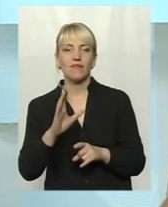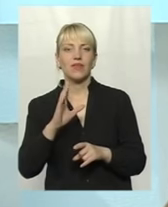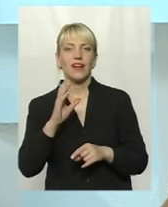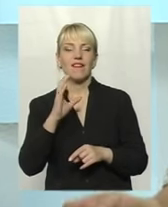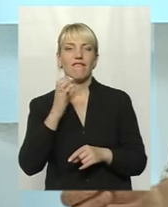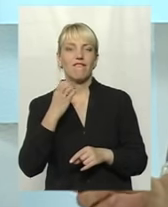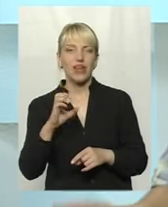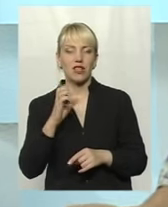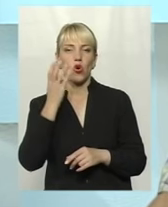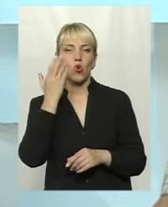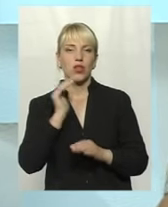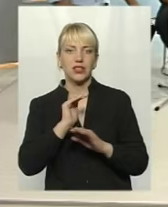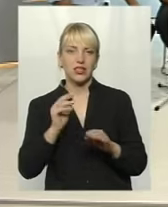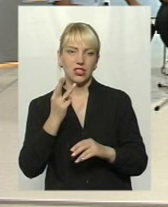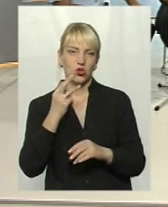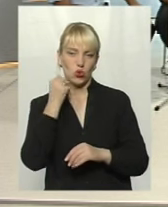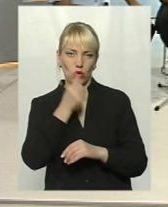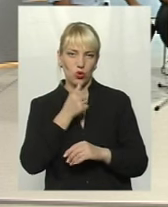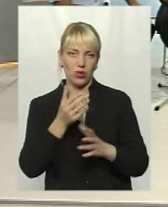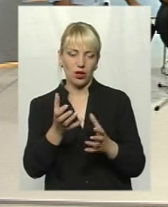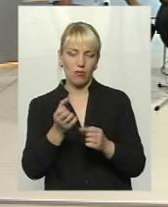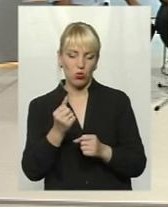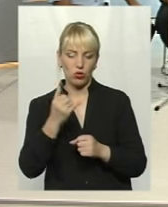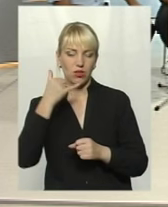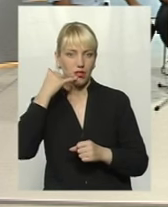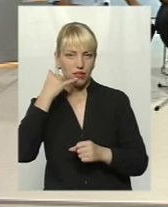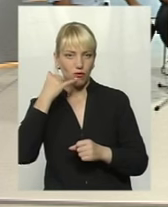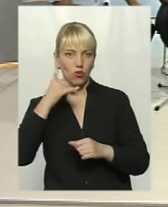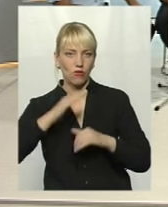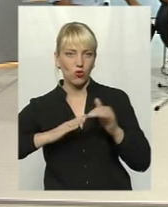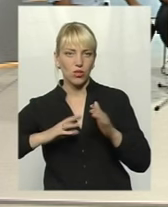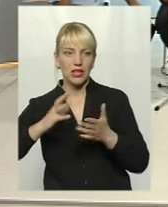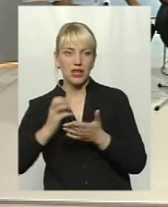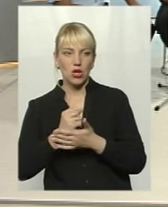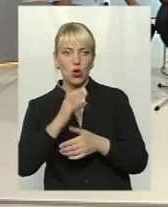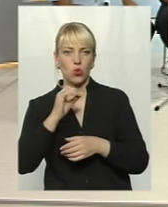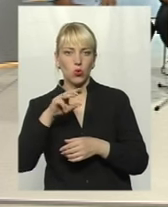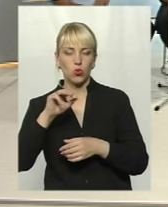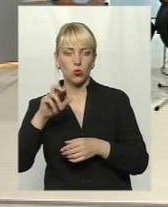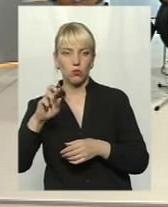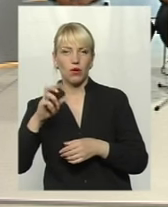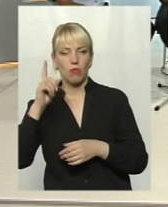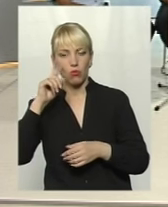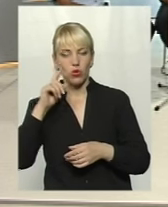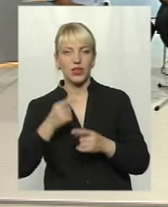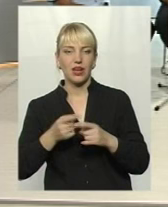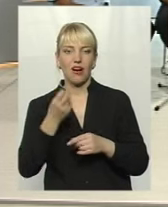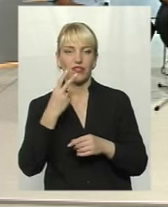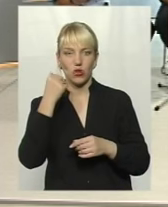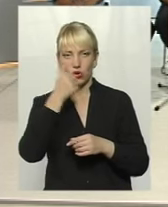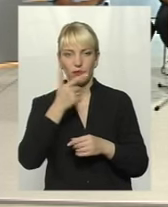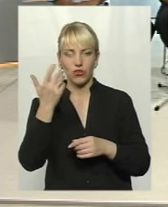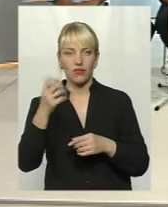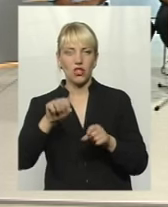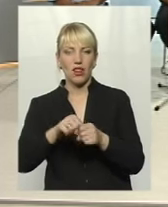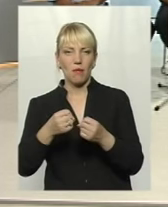знаю, як правильно сказати, коли діти з трьох років вже беруть в руки телефон і знаходять в Ютубі собі мультики. А в 12 років вони вже ламають банківські